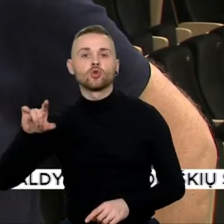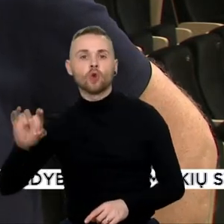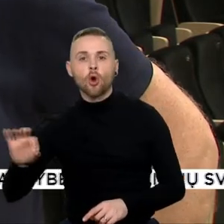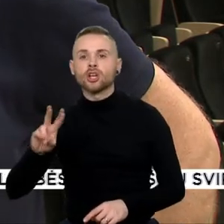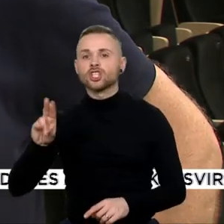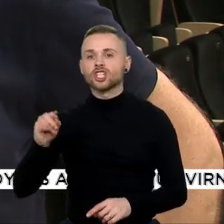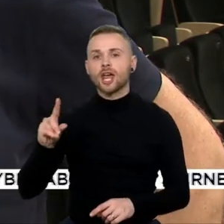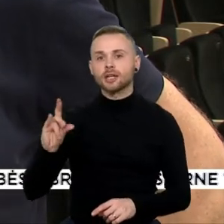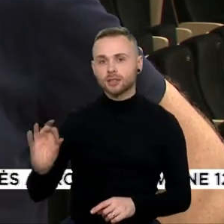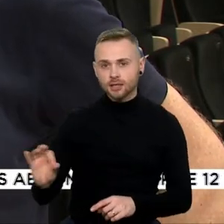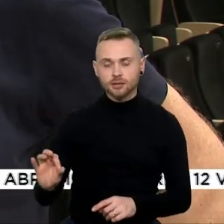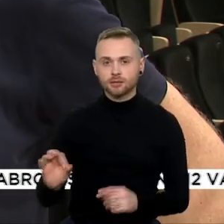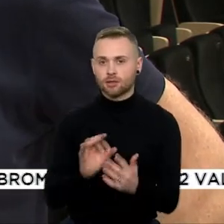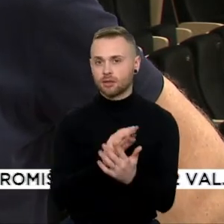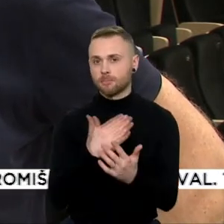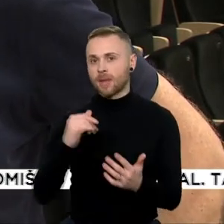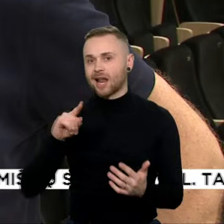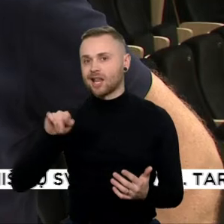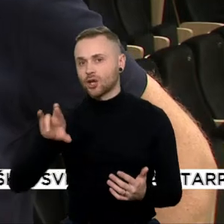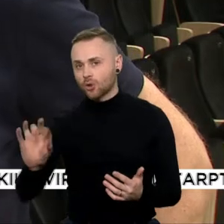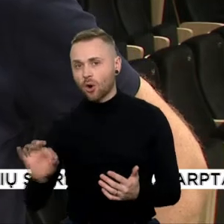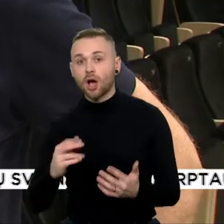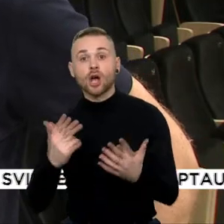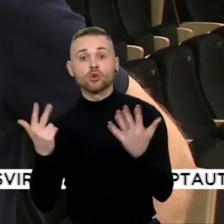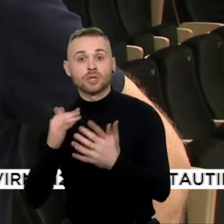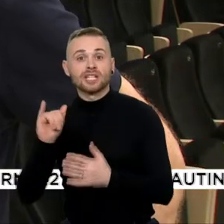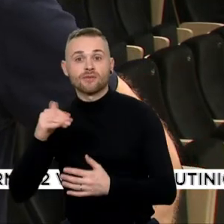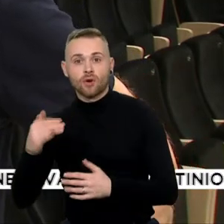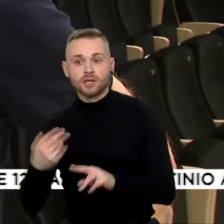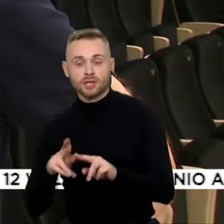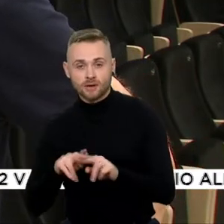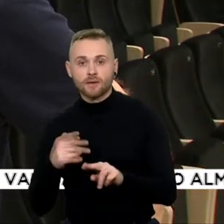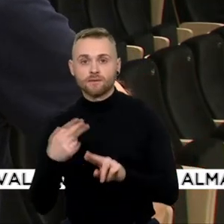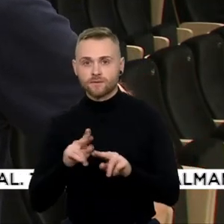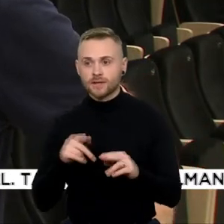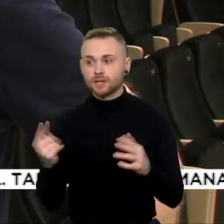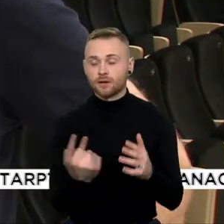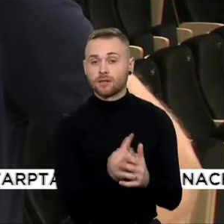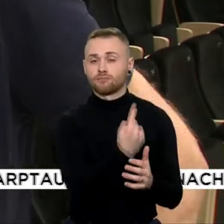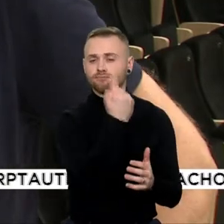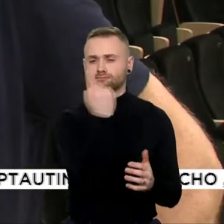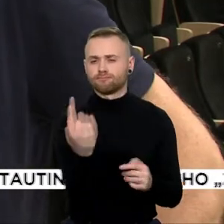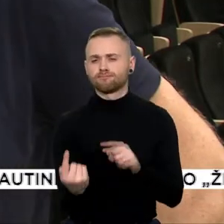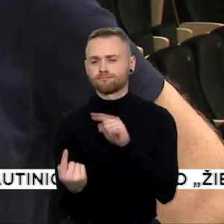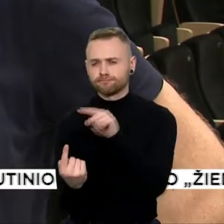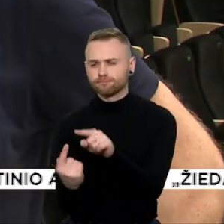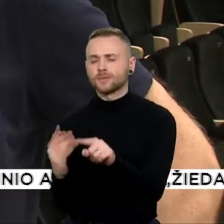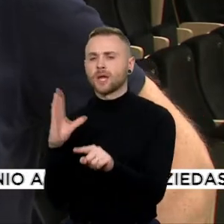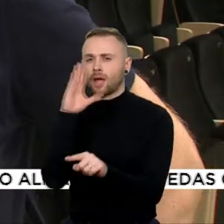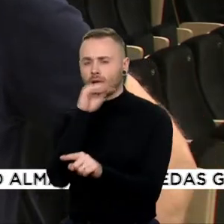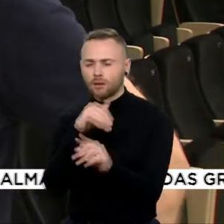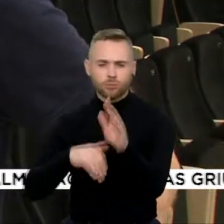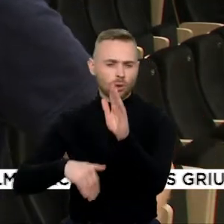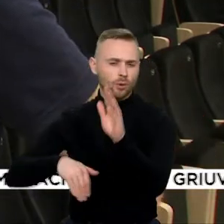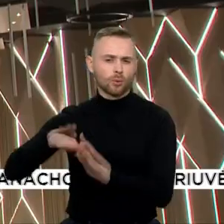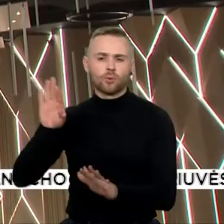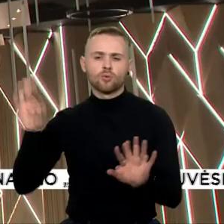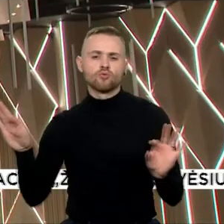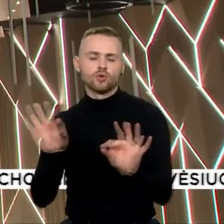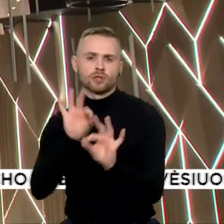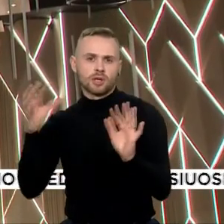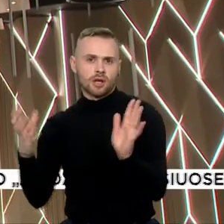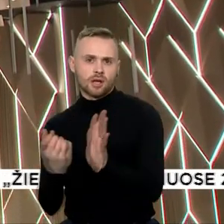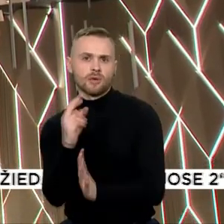Malerio 8 simfonija – viena iš tų aukščiausių muzikinių pasiekymo.